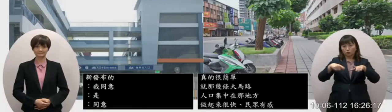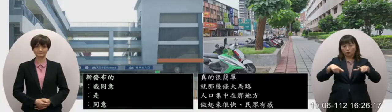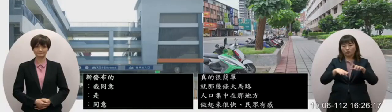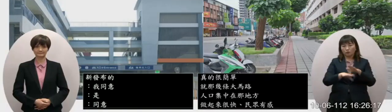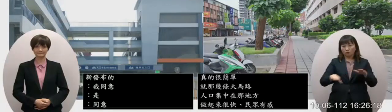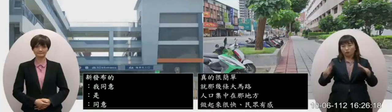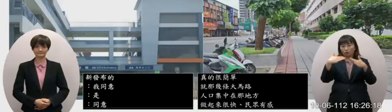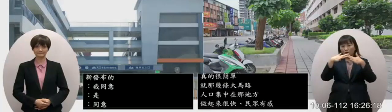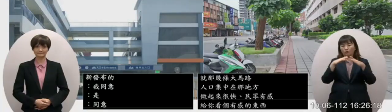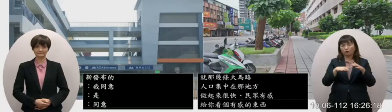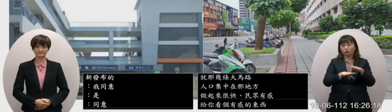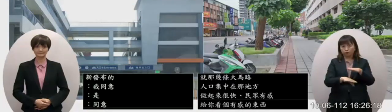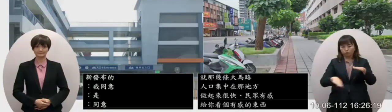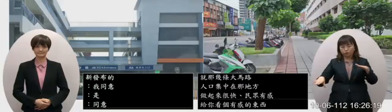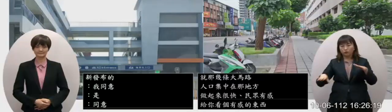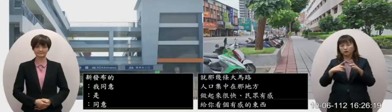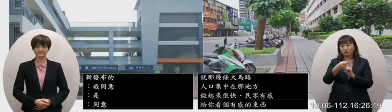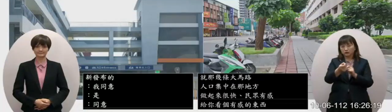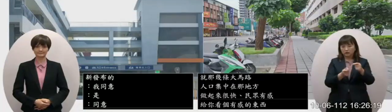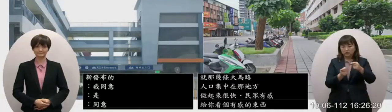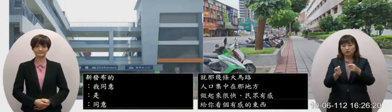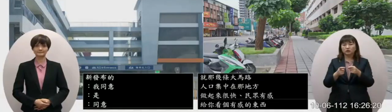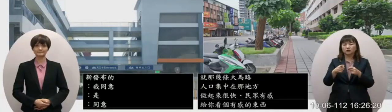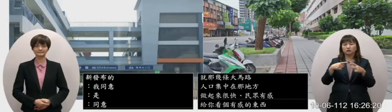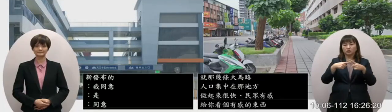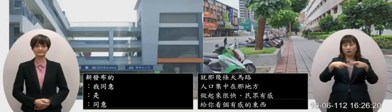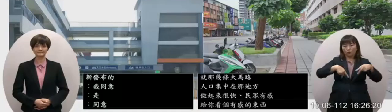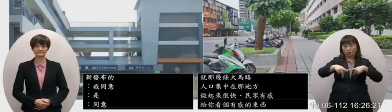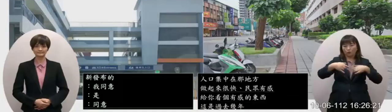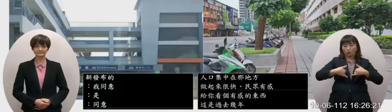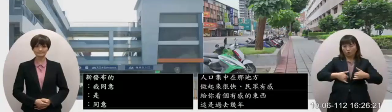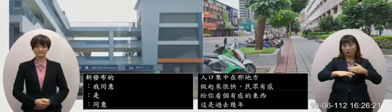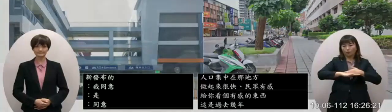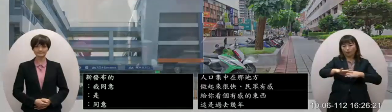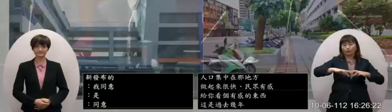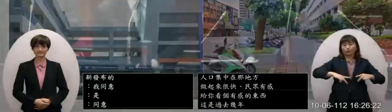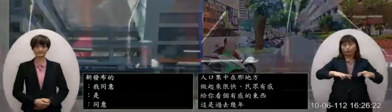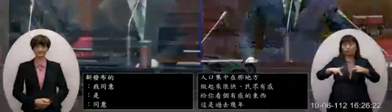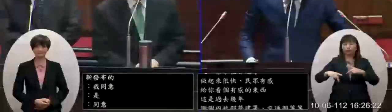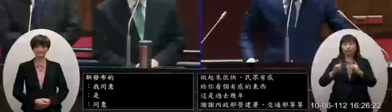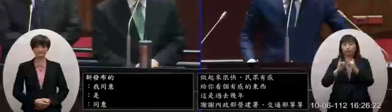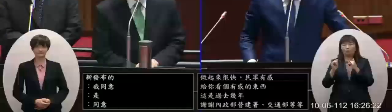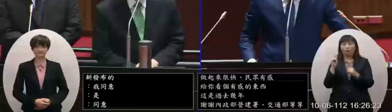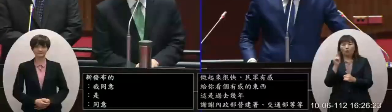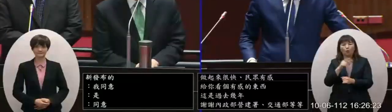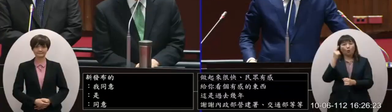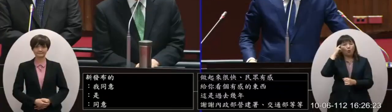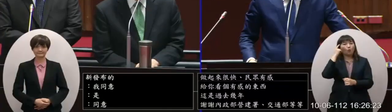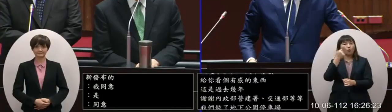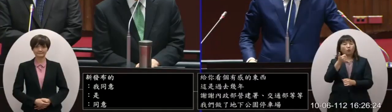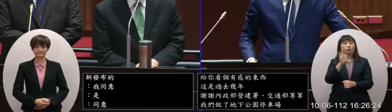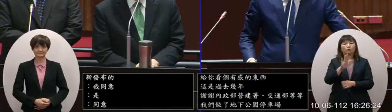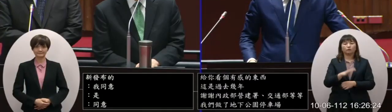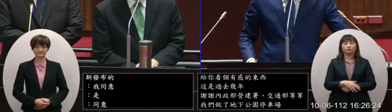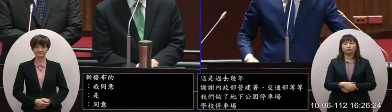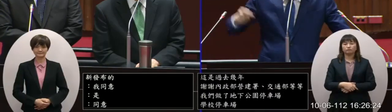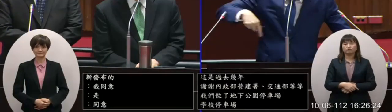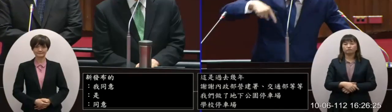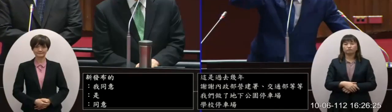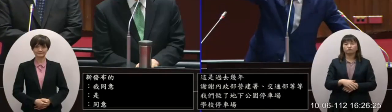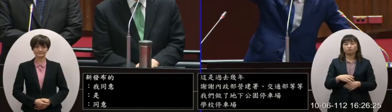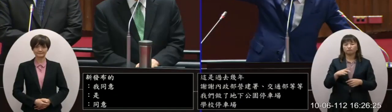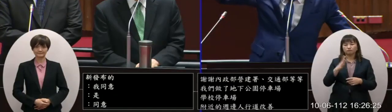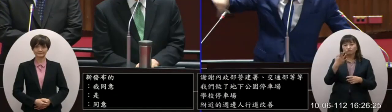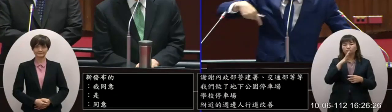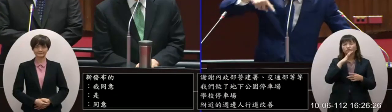學校停車場附近的周邊人性到改善我跟各位報告民眾真的有感但是很抱歉